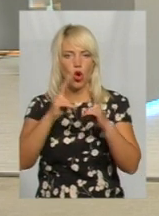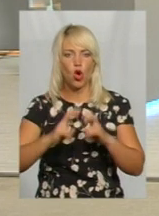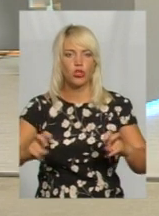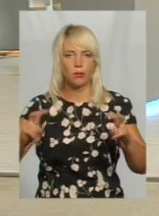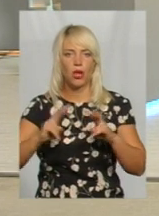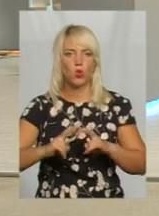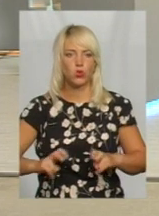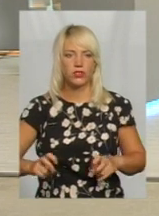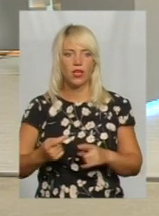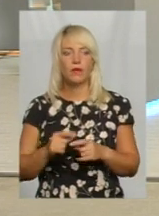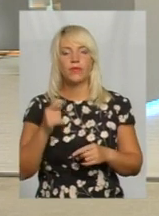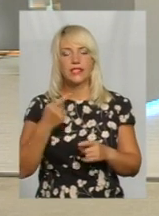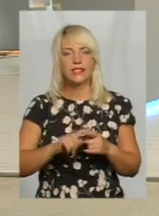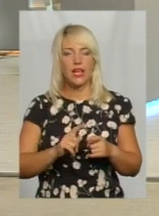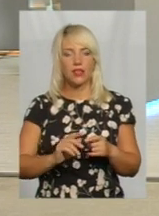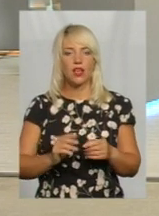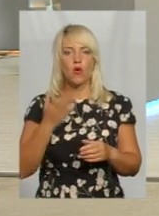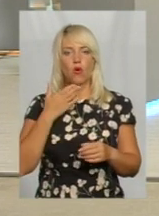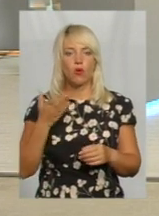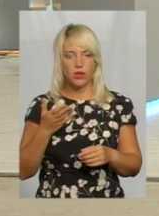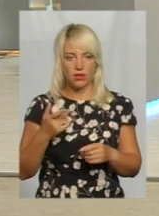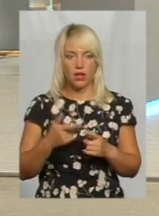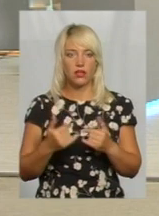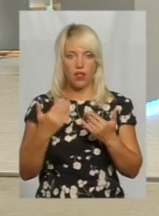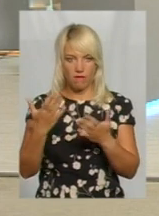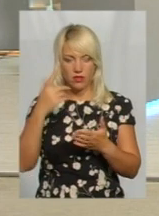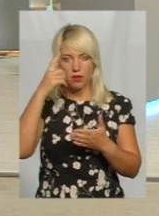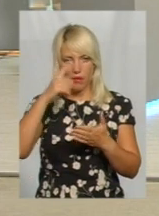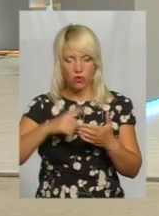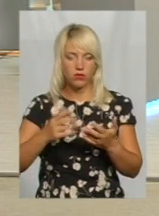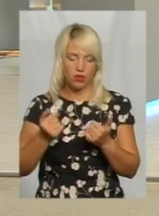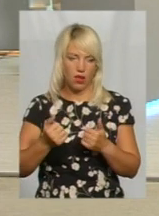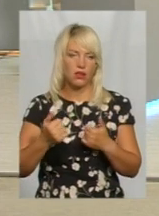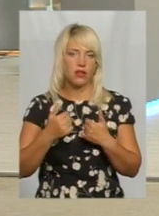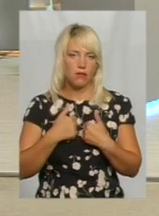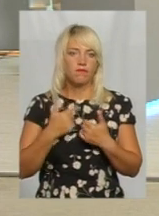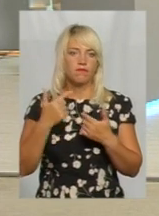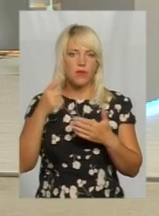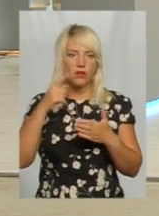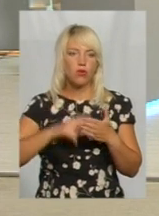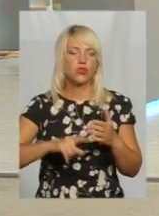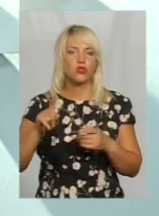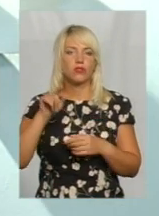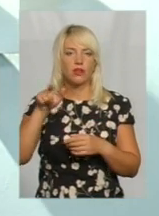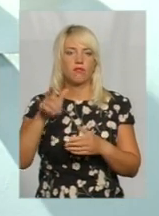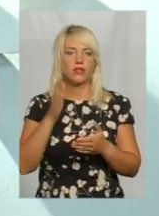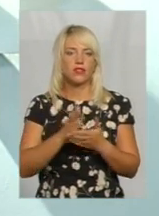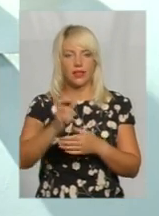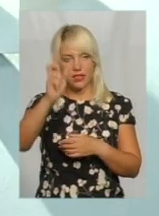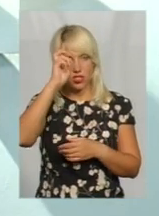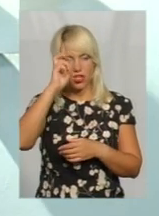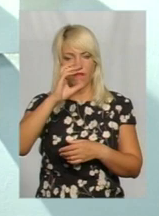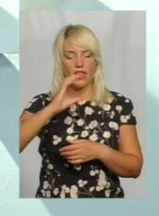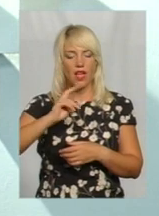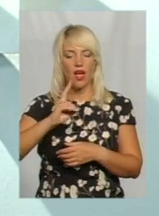них. Тобто цей коментар, який був в сюжеті екологів, для вас переконував? Для мене якраз то переконувало, що там є екологи, державні екологи, саме Державна